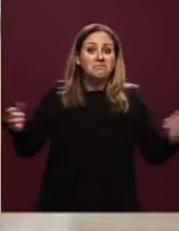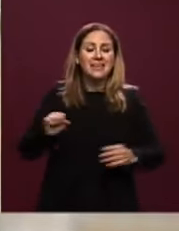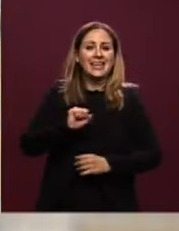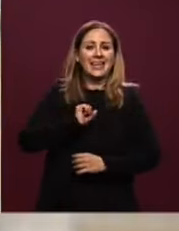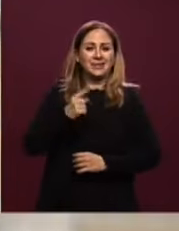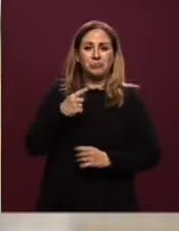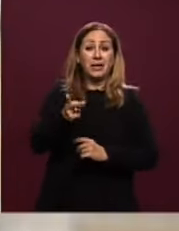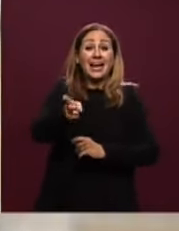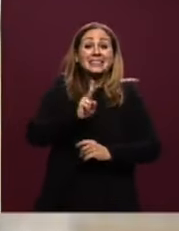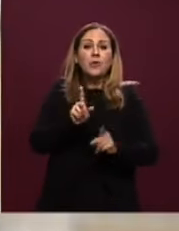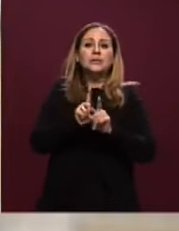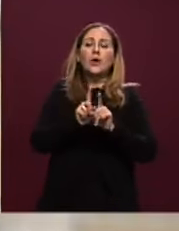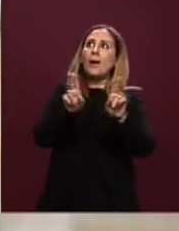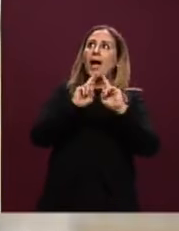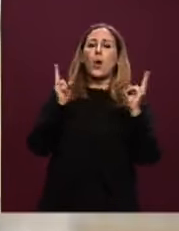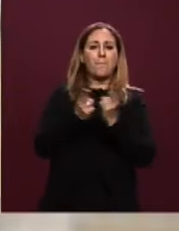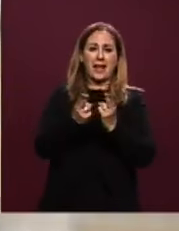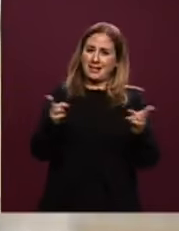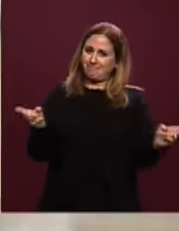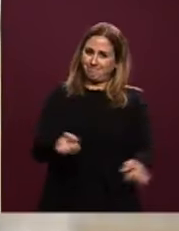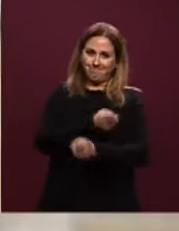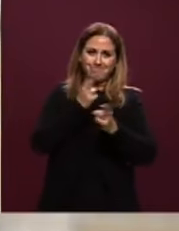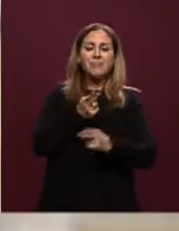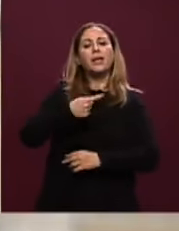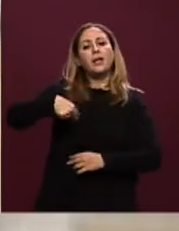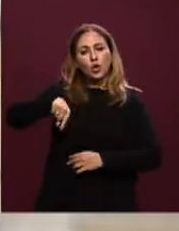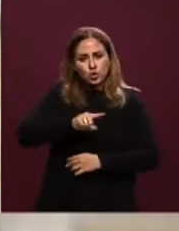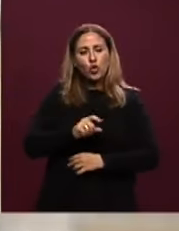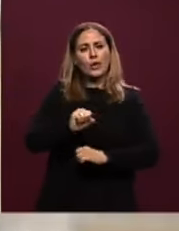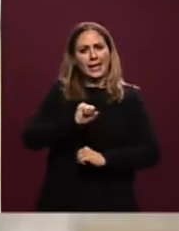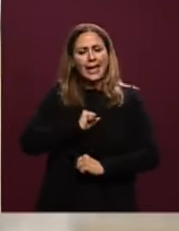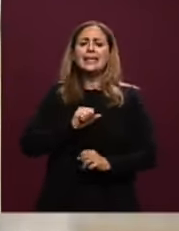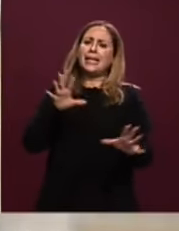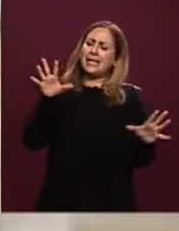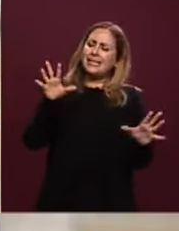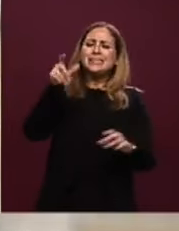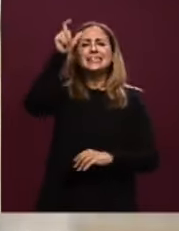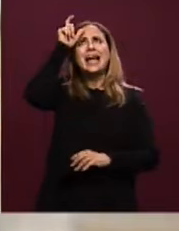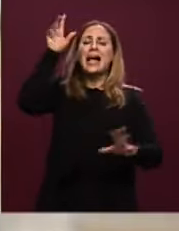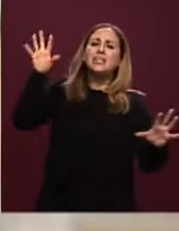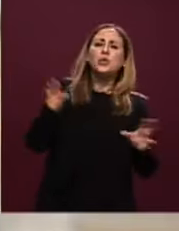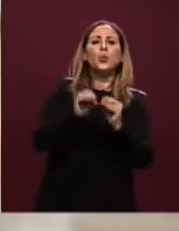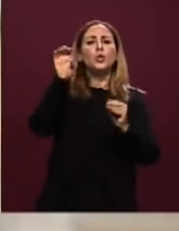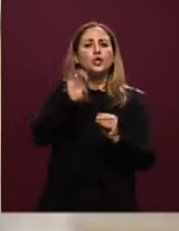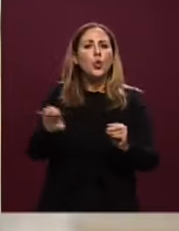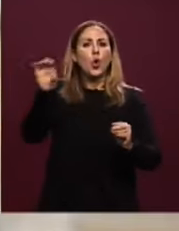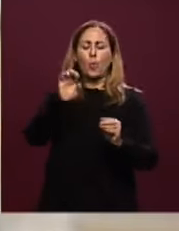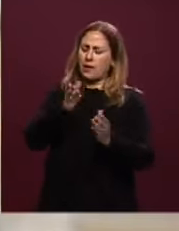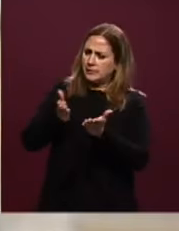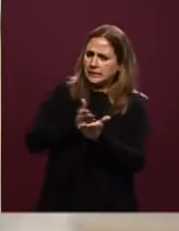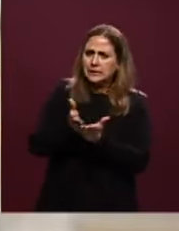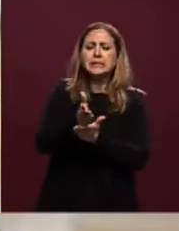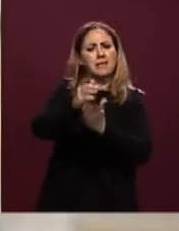esaustiva. Noi siamo per gli Stati Uniti d'Europa, noi siamo per imboccare una via nettamente federale di